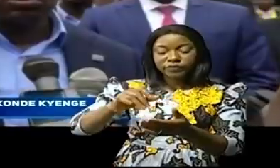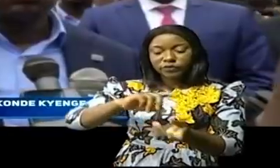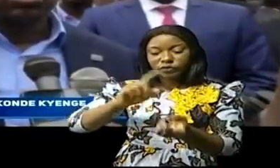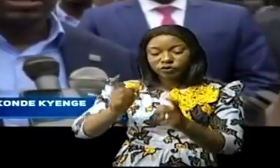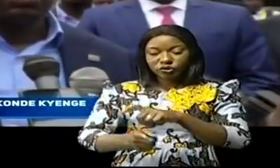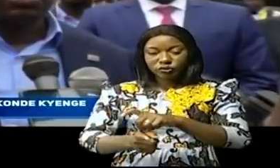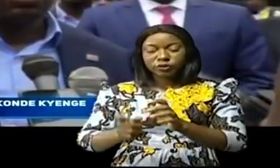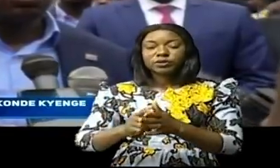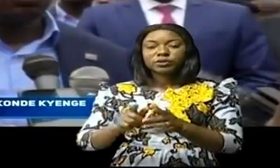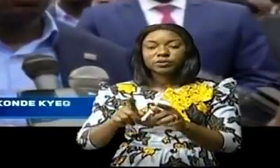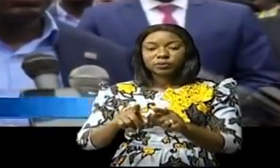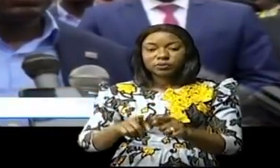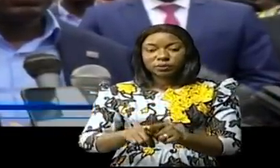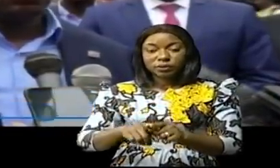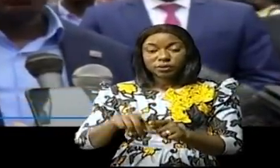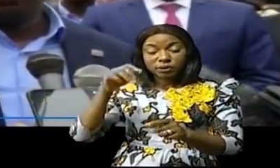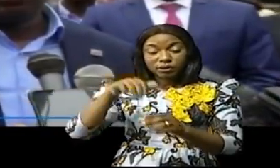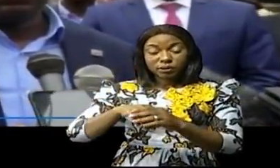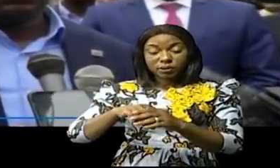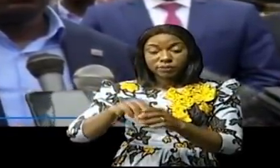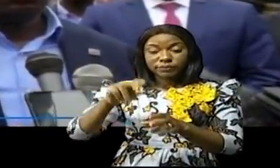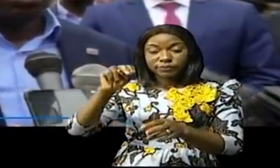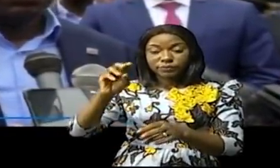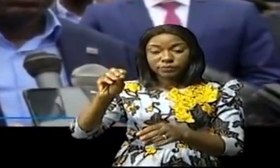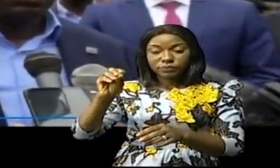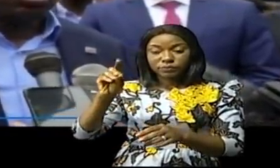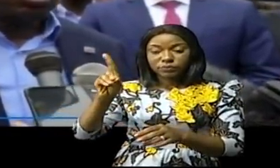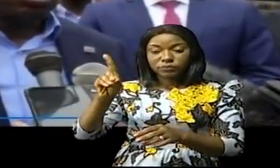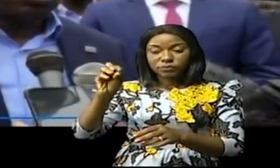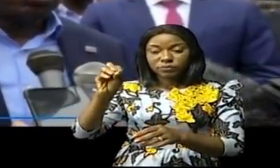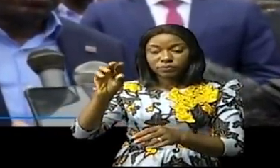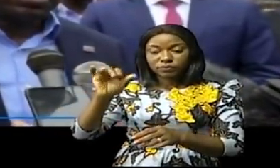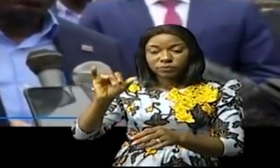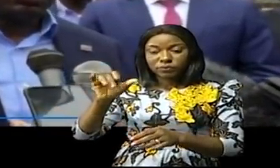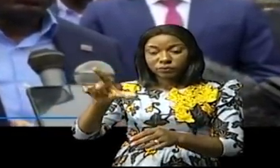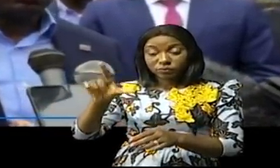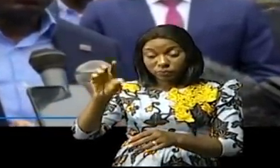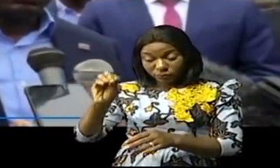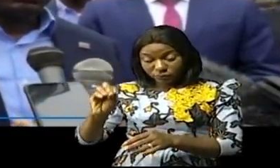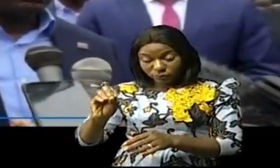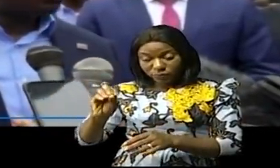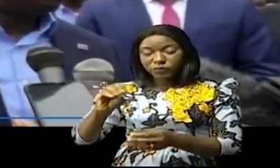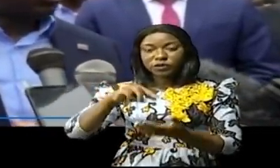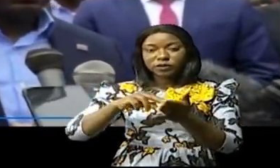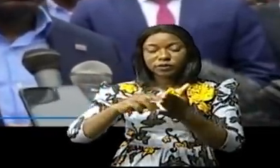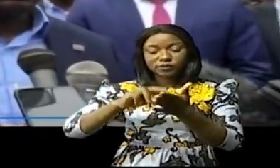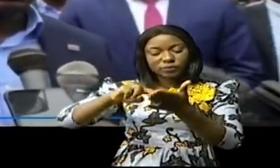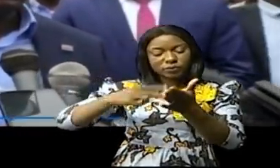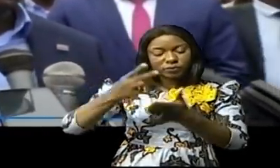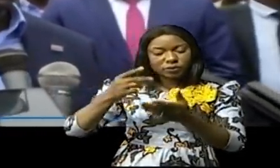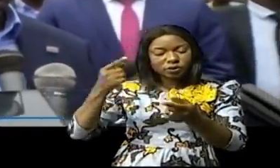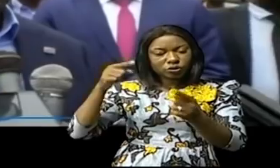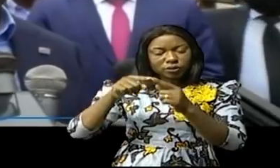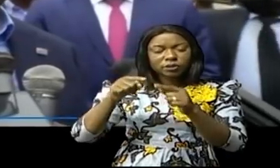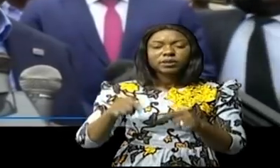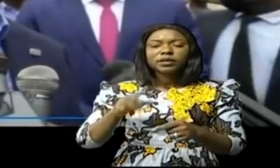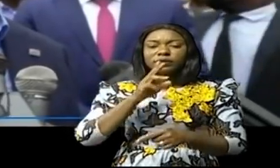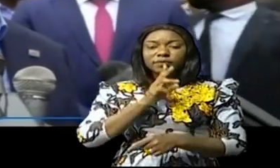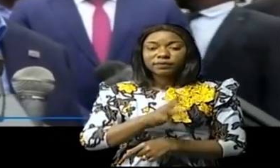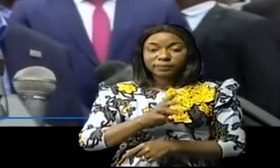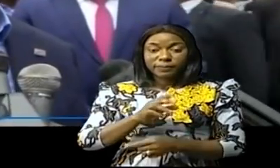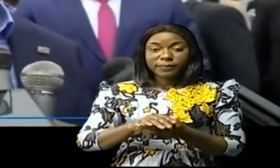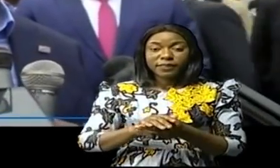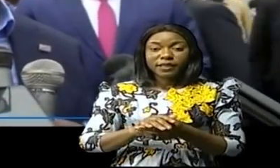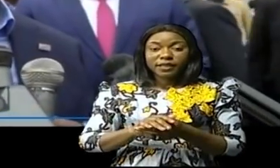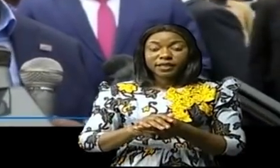de l'aéroport d'Indolo. Et donc c'est une double visite que je fais à cette occasion et jusque-là, oui, c'est vrai que les